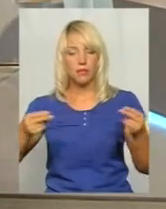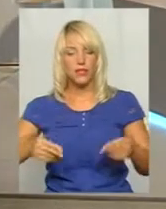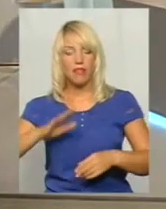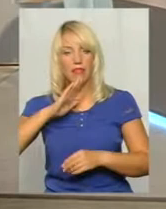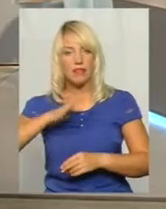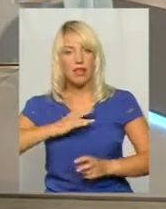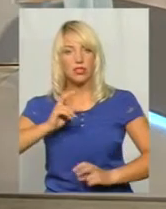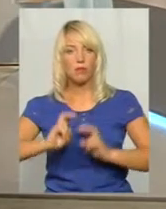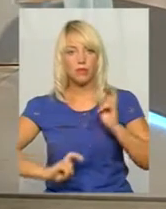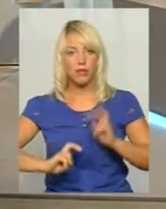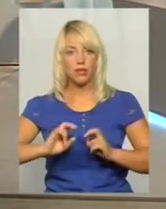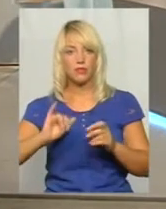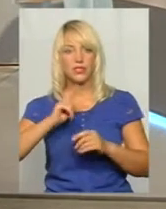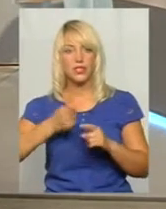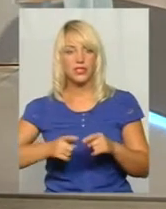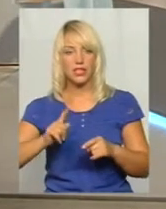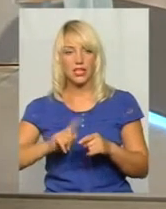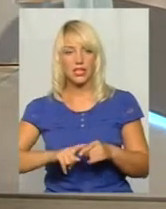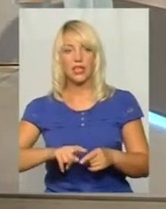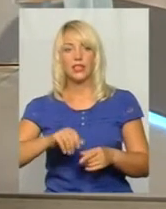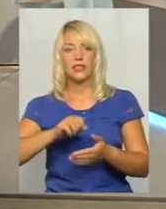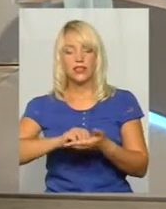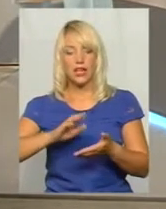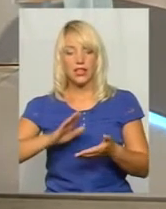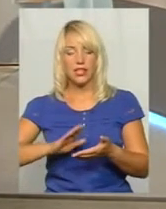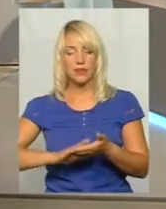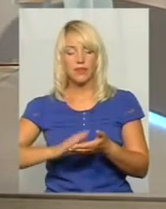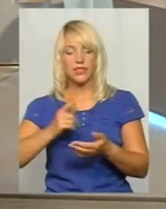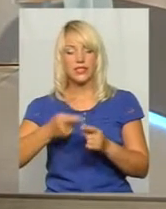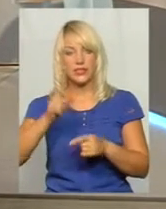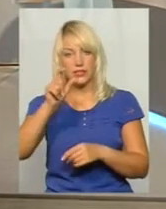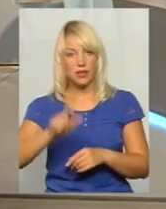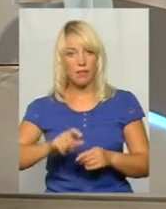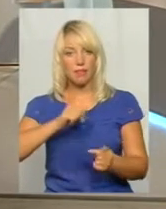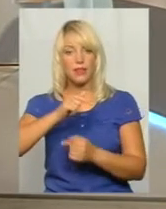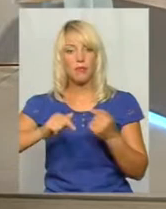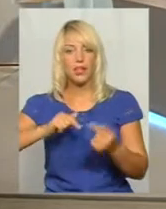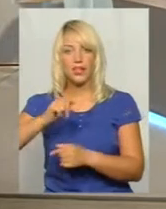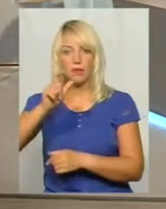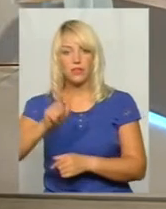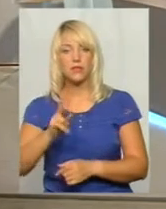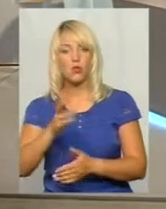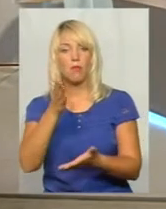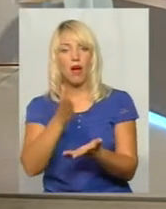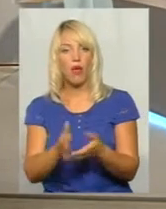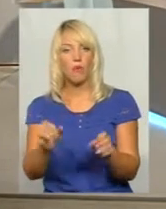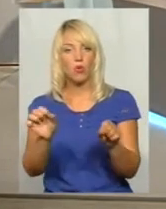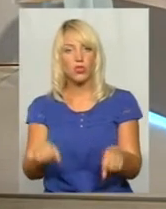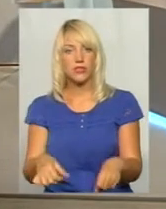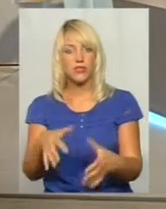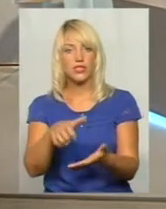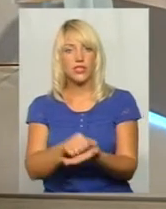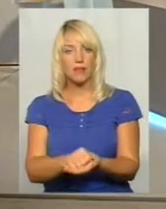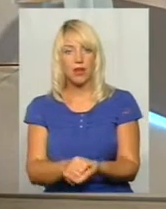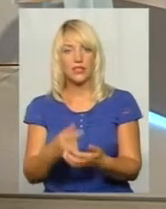і з даним підприємцем, який сьогодні має можливості займатися